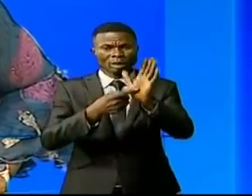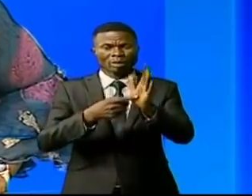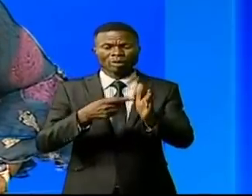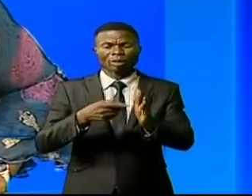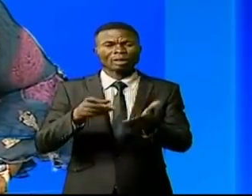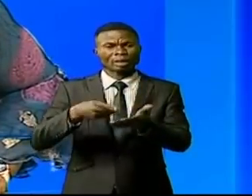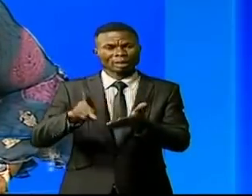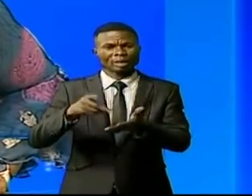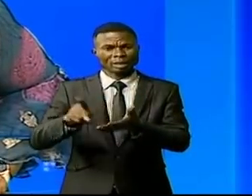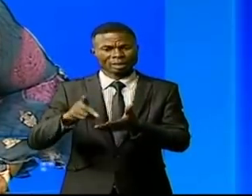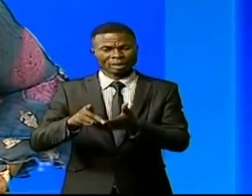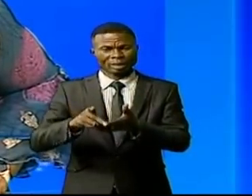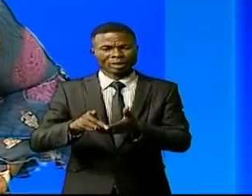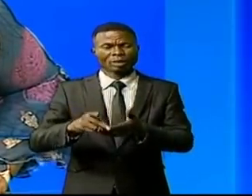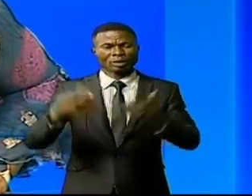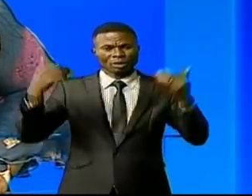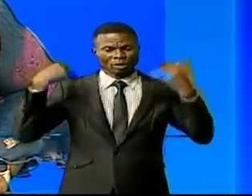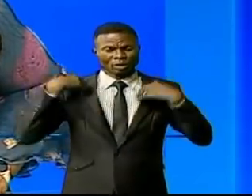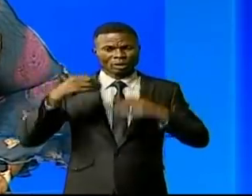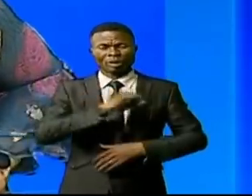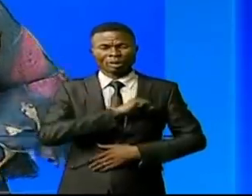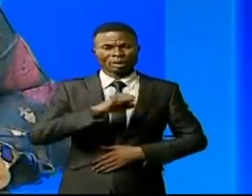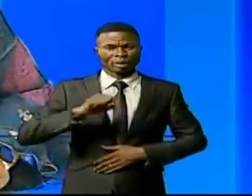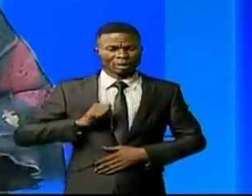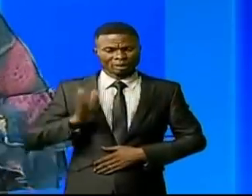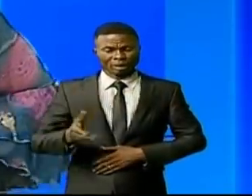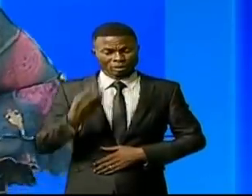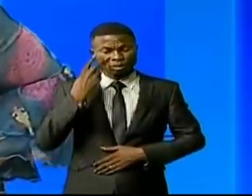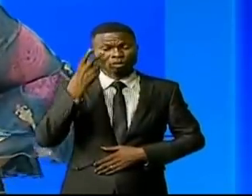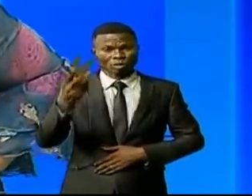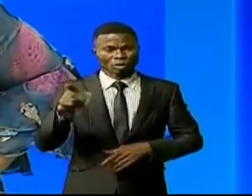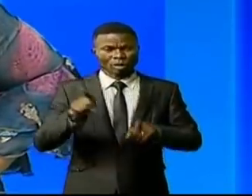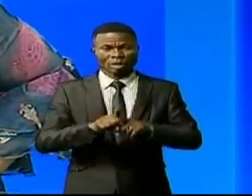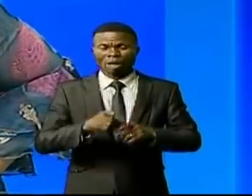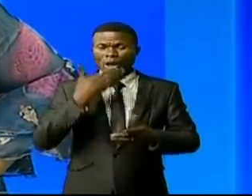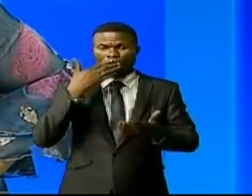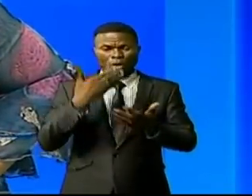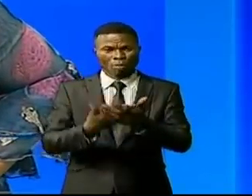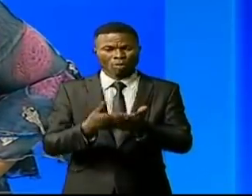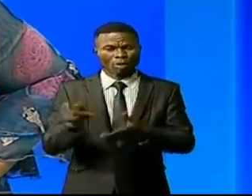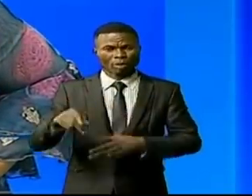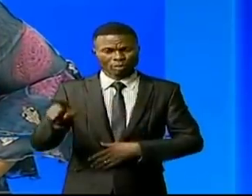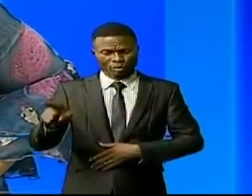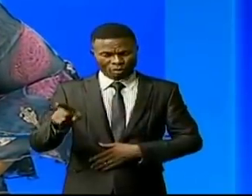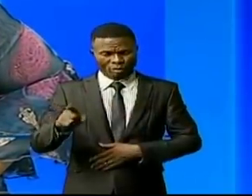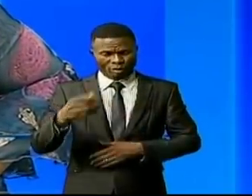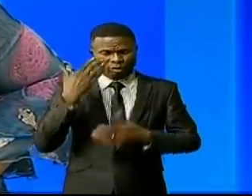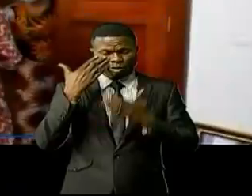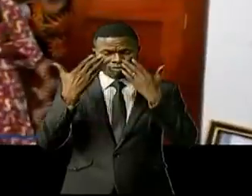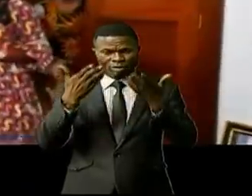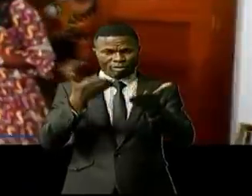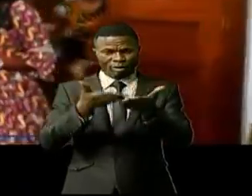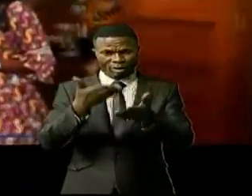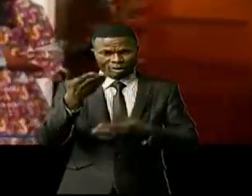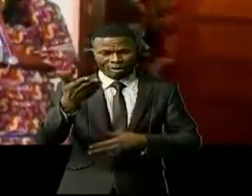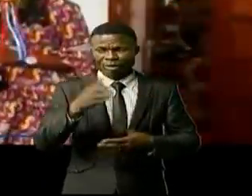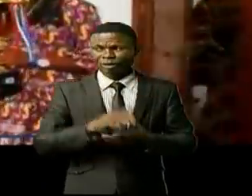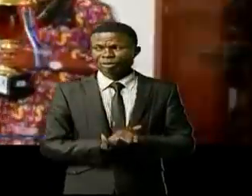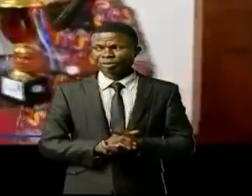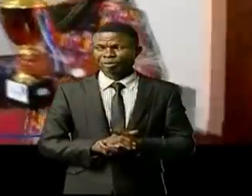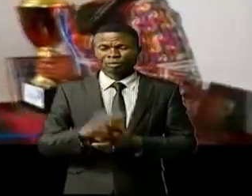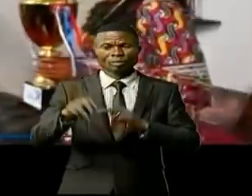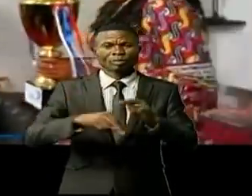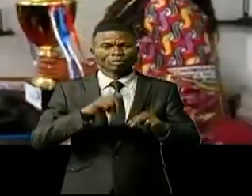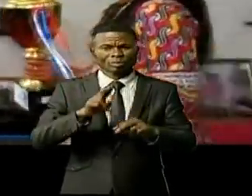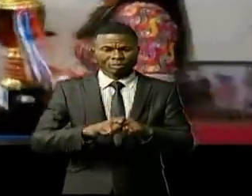récompense à l'acquisteur du Sénat qu'elle considère comme modèle de sa province, le Bazueli. Dans la logique